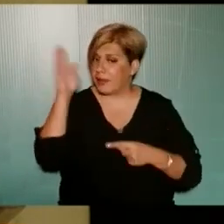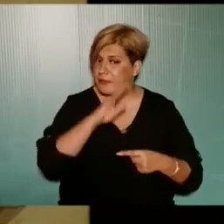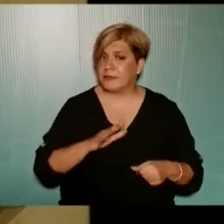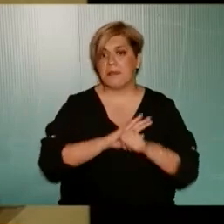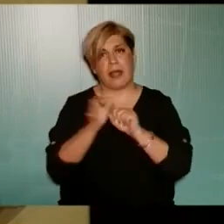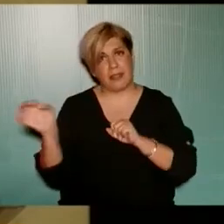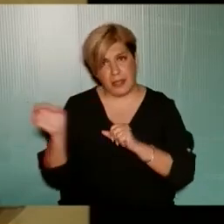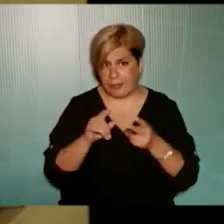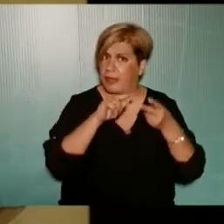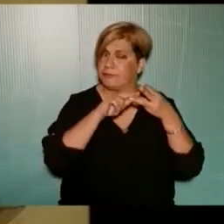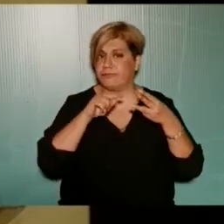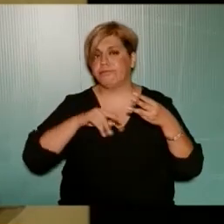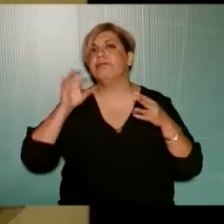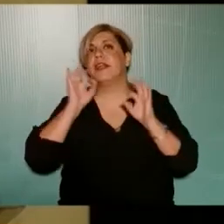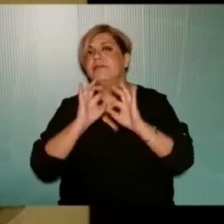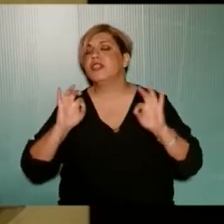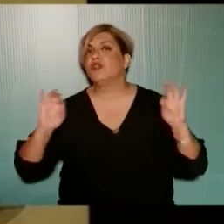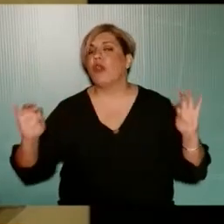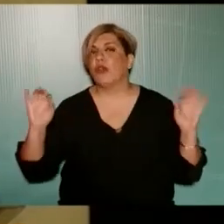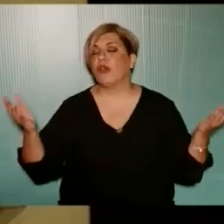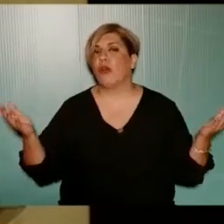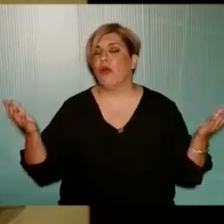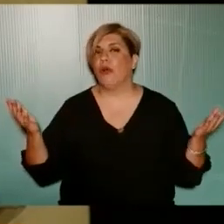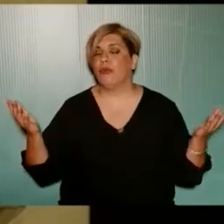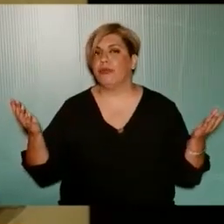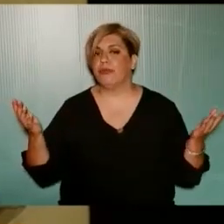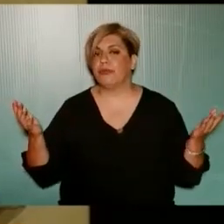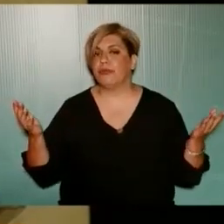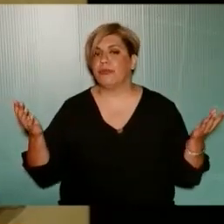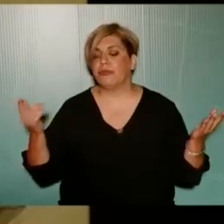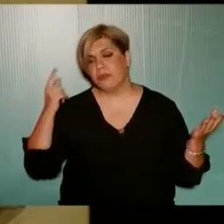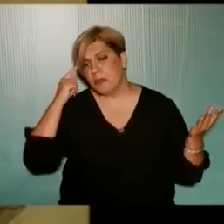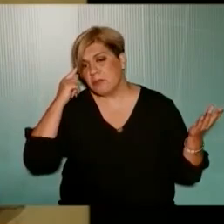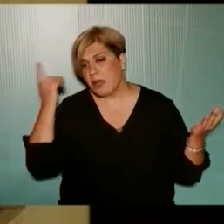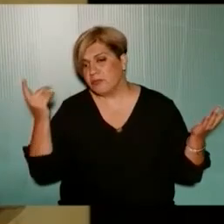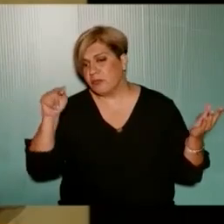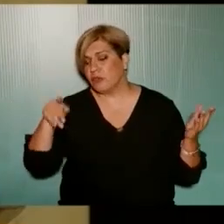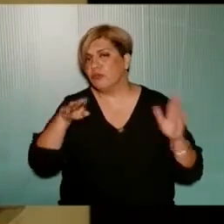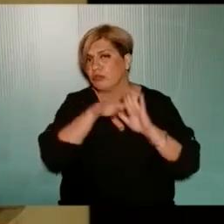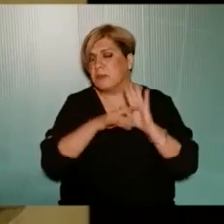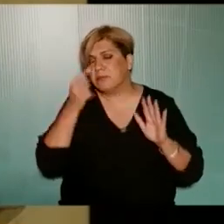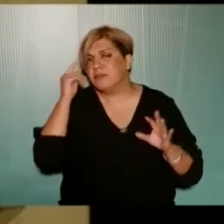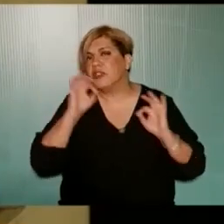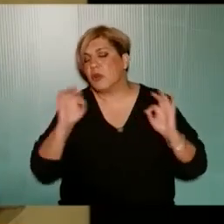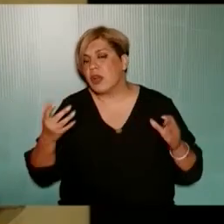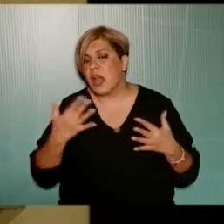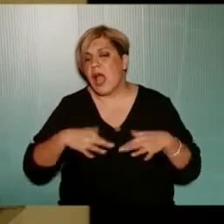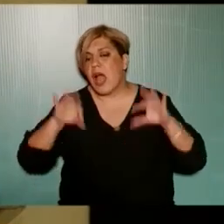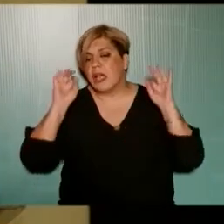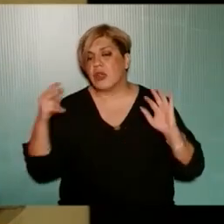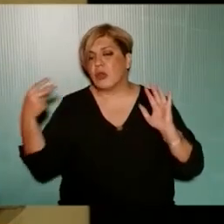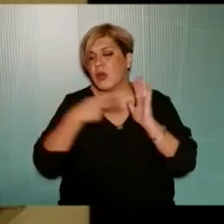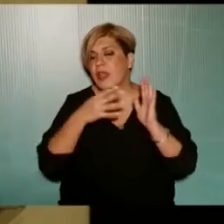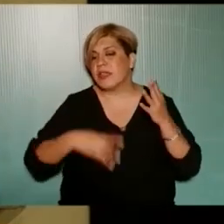πανδημίας. Είναι φυσιολογικό, μάλλον σε αυτό το σύστημα είναι φυσιολογικό, να ξεκινάει το